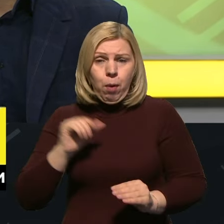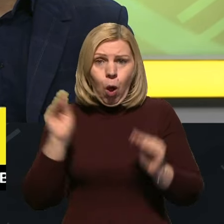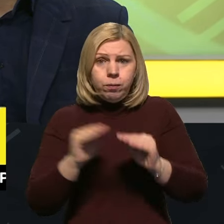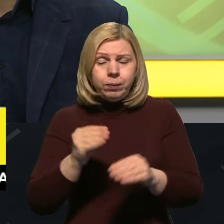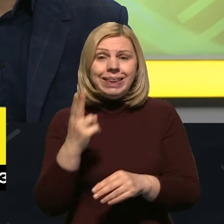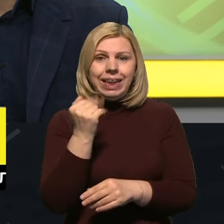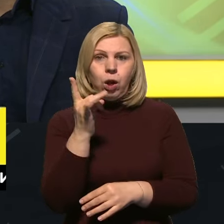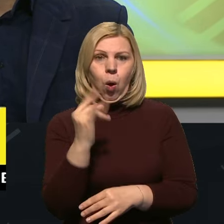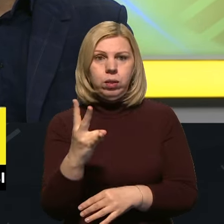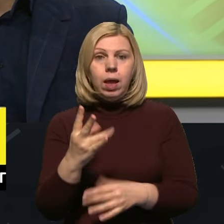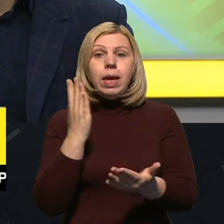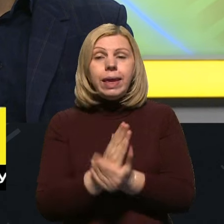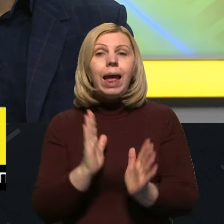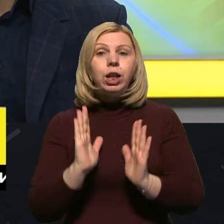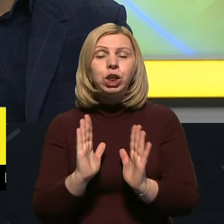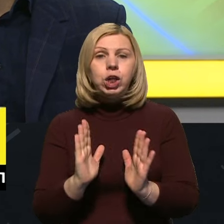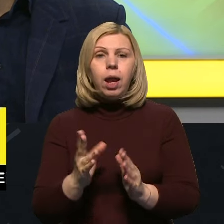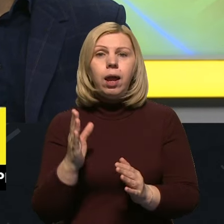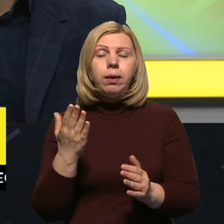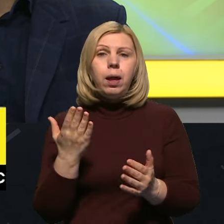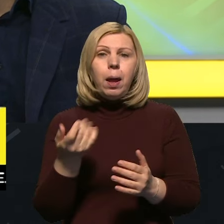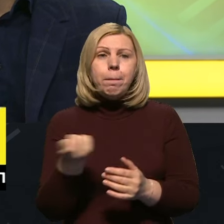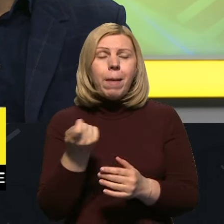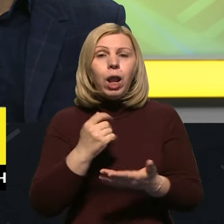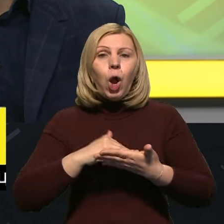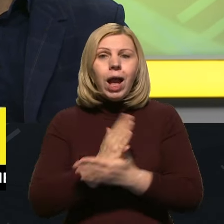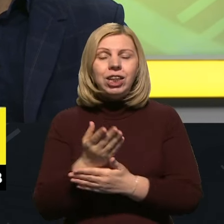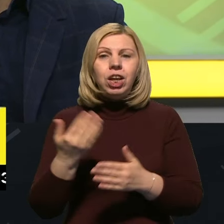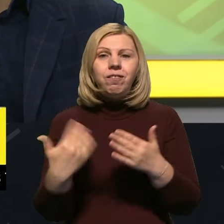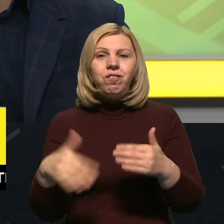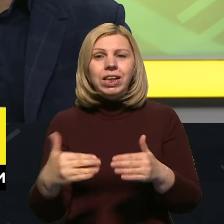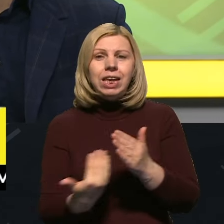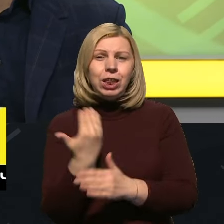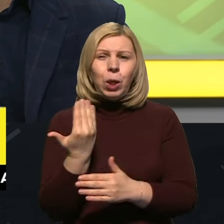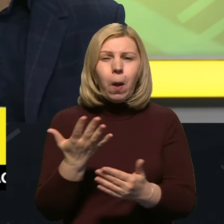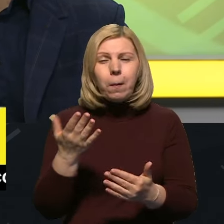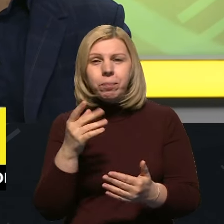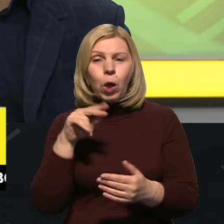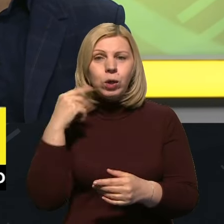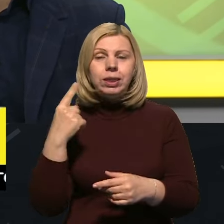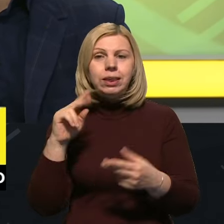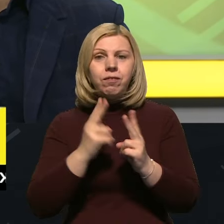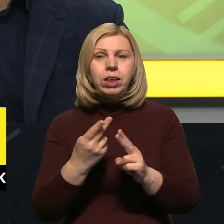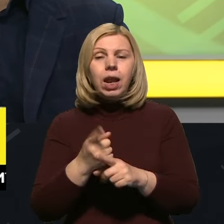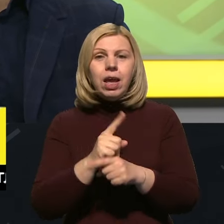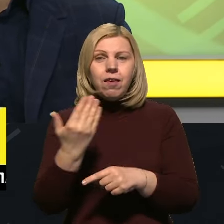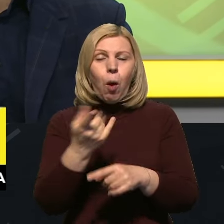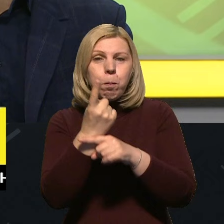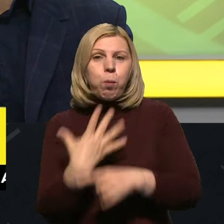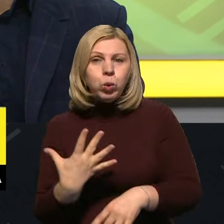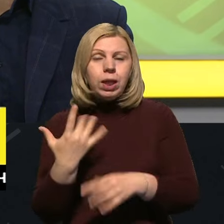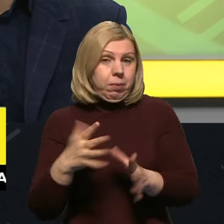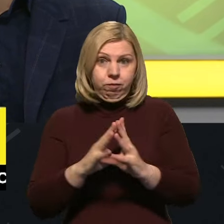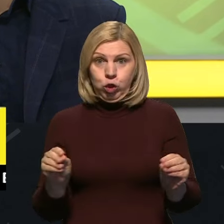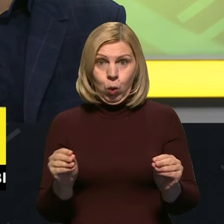під назвою циркон. Є лише доволі малоякісні відео від Міноборони Російської Федерації з його пусками і